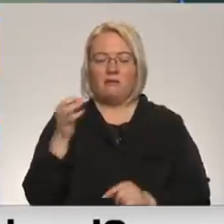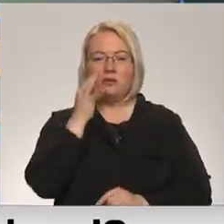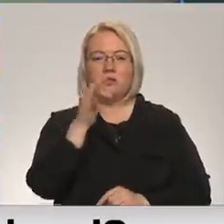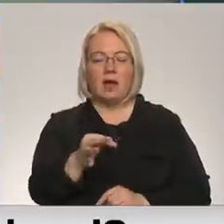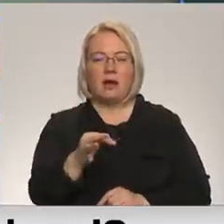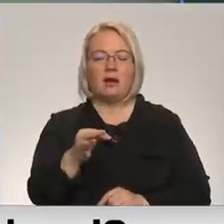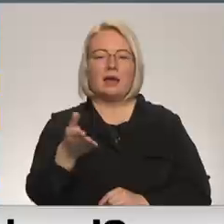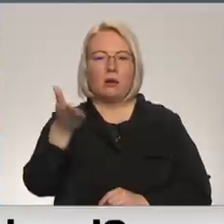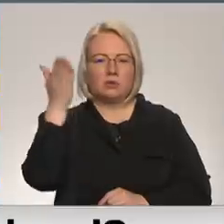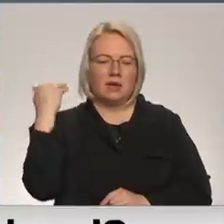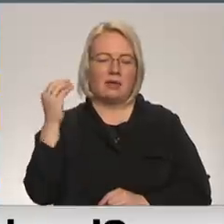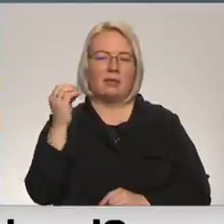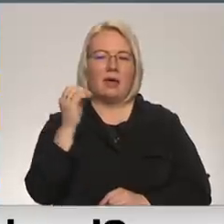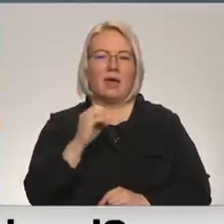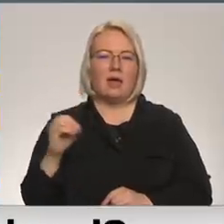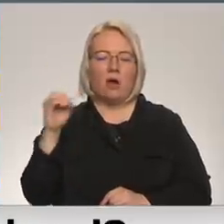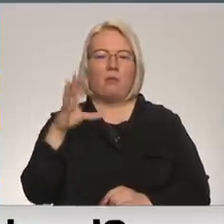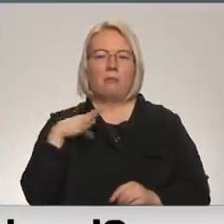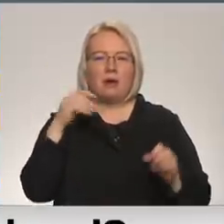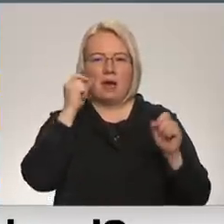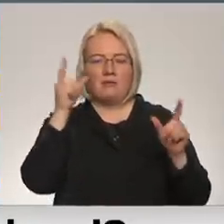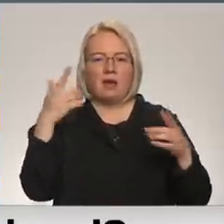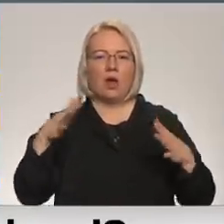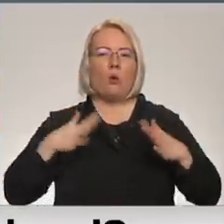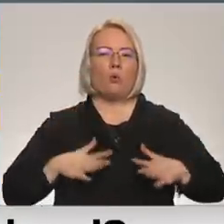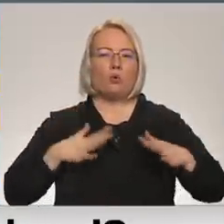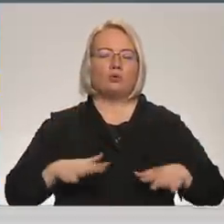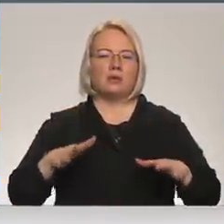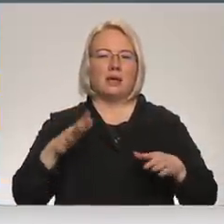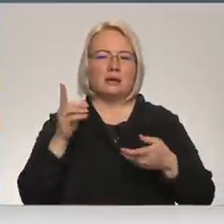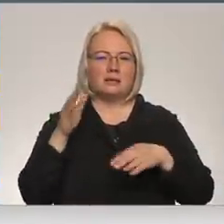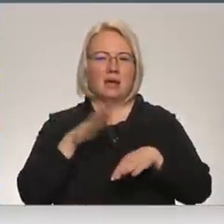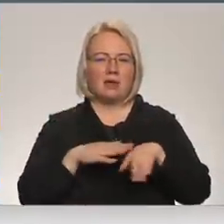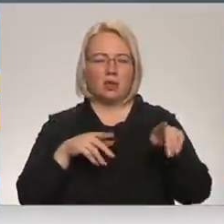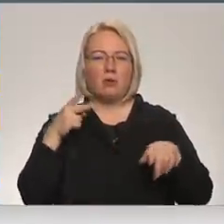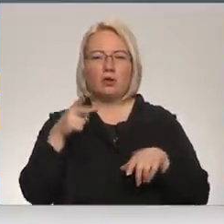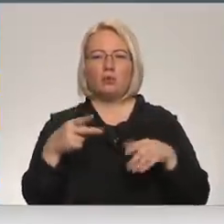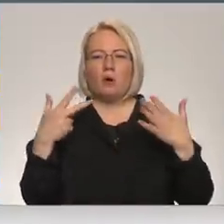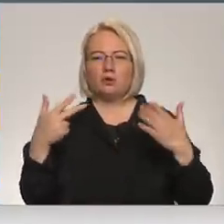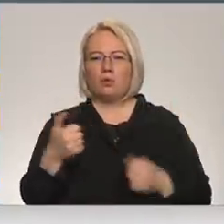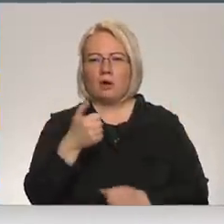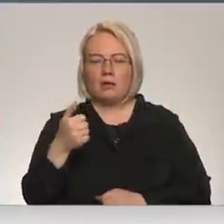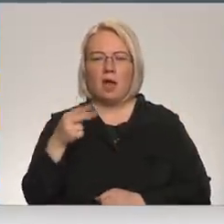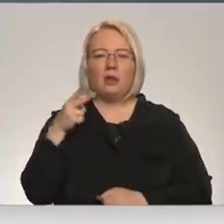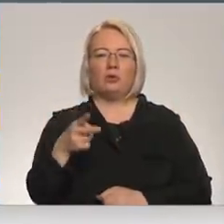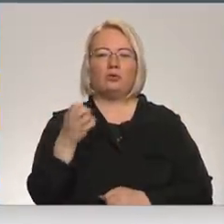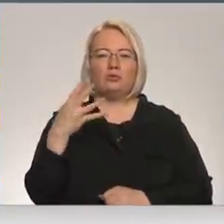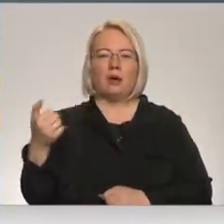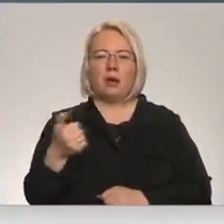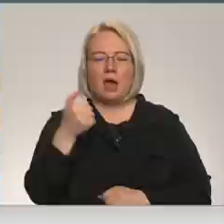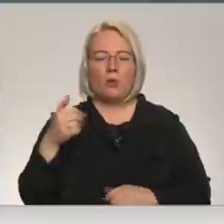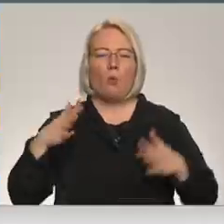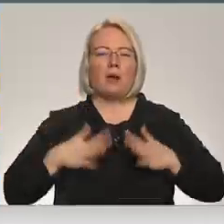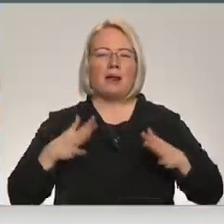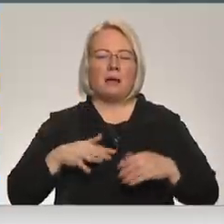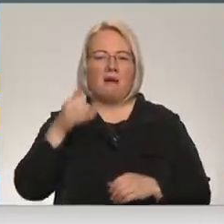acis tik atvērtas. Sāka tik vērtētas vaļā. Jau Gruzijas gadījumā 2008. gadā 14. gads un Krimā pavēra